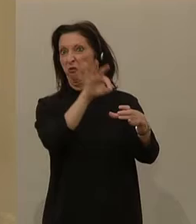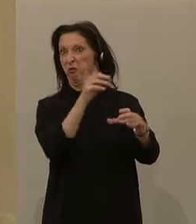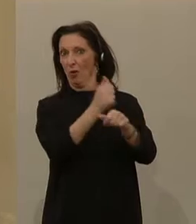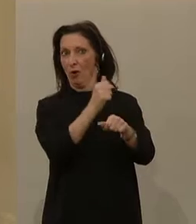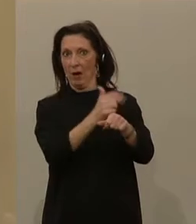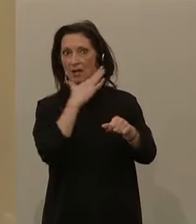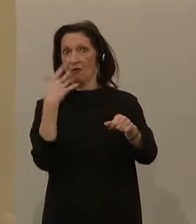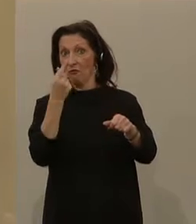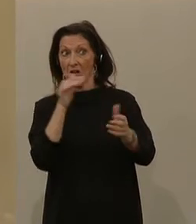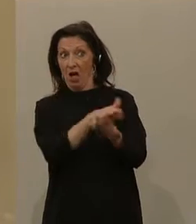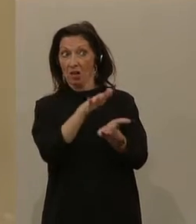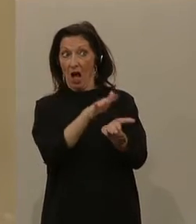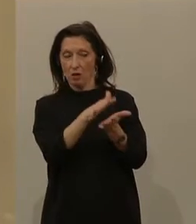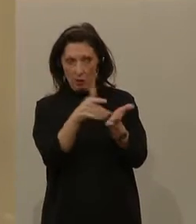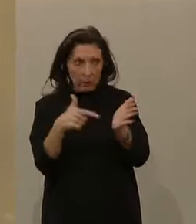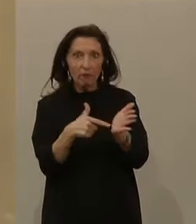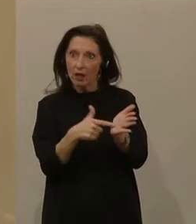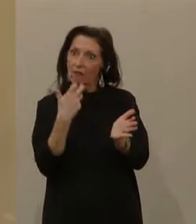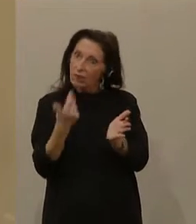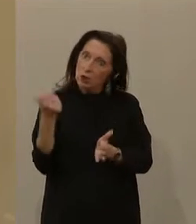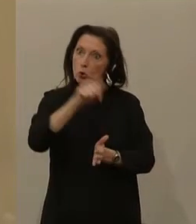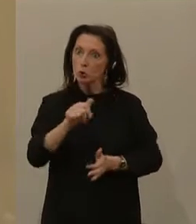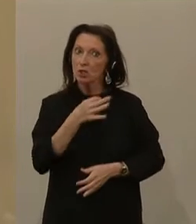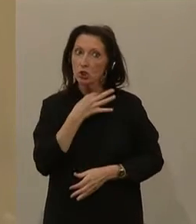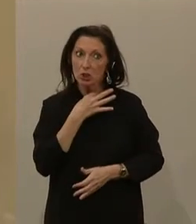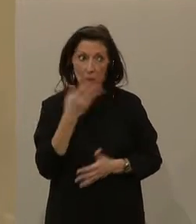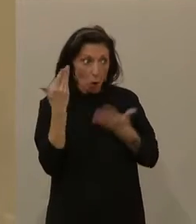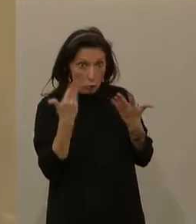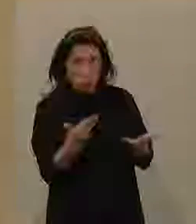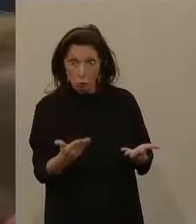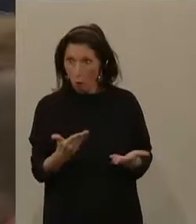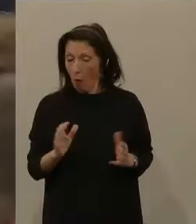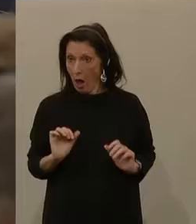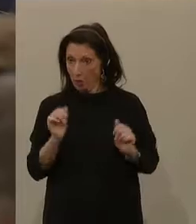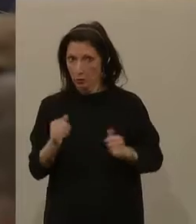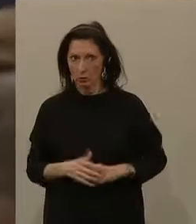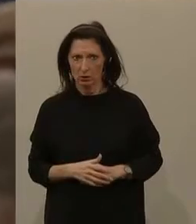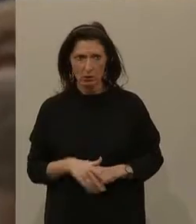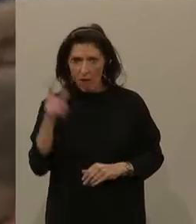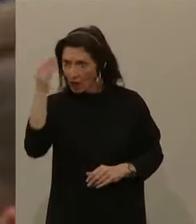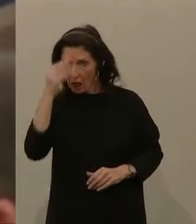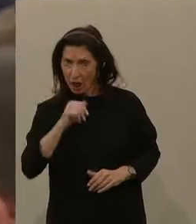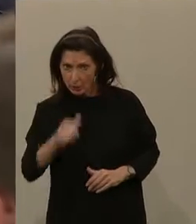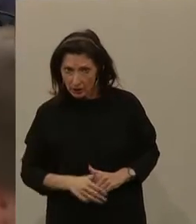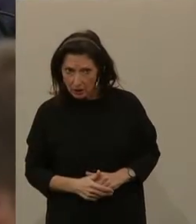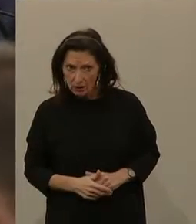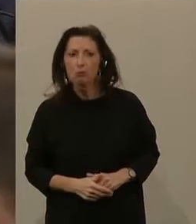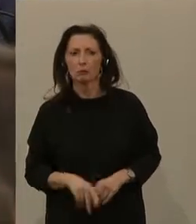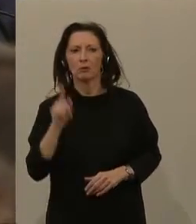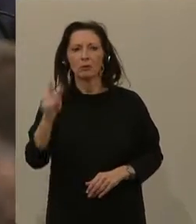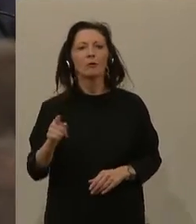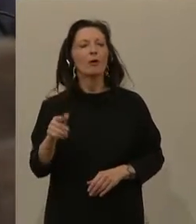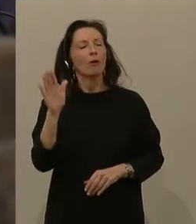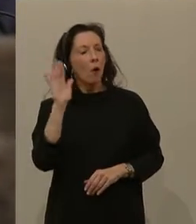zusätzliche Wähler zu generieren. Genau das ist diese Aktion. Und wenn man es nicht glaubt, muss man nur den eigenen Leuten